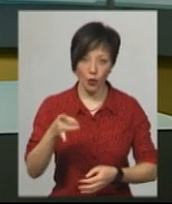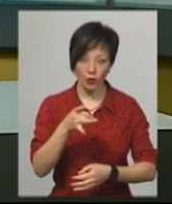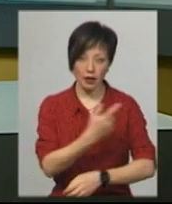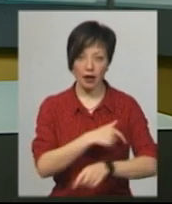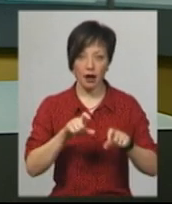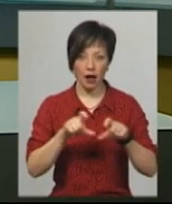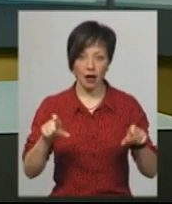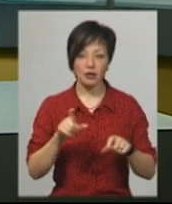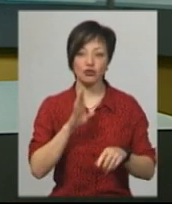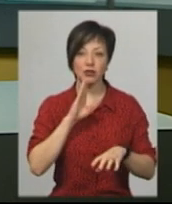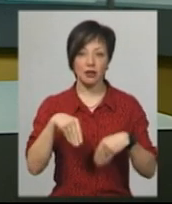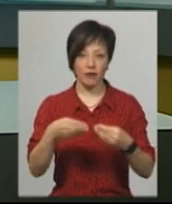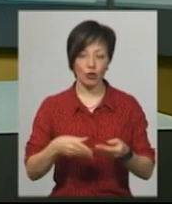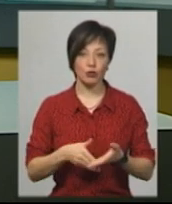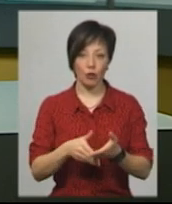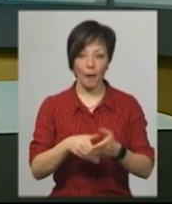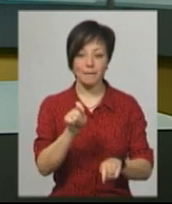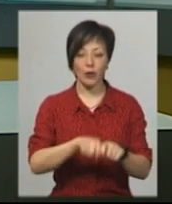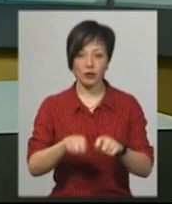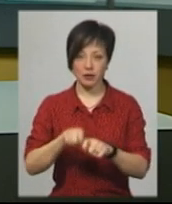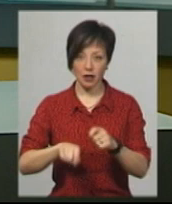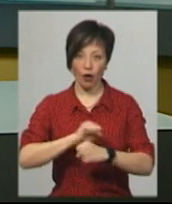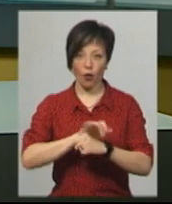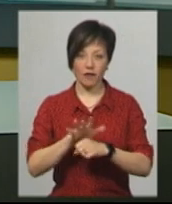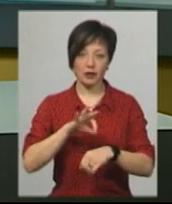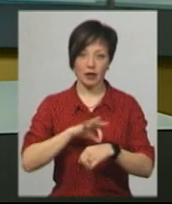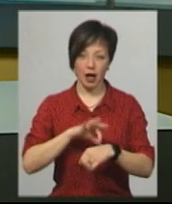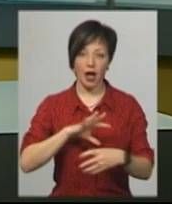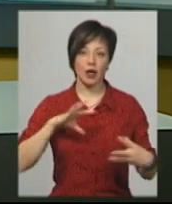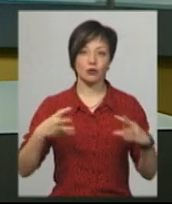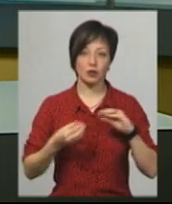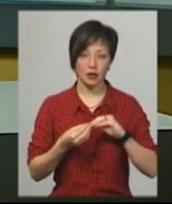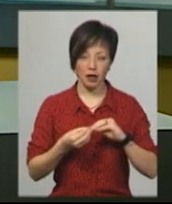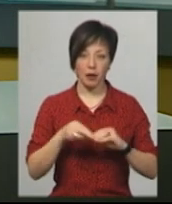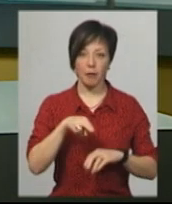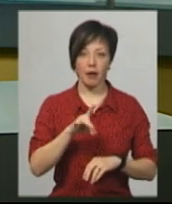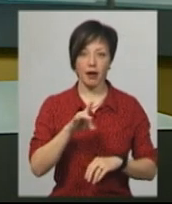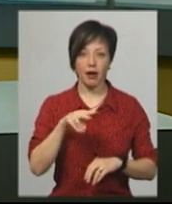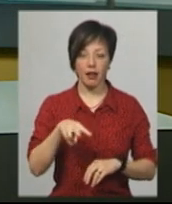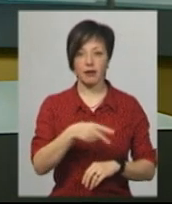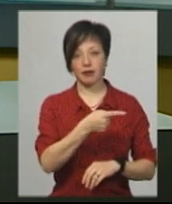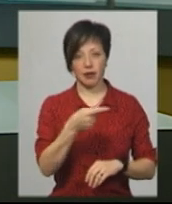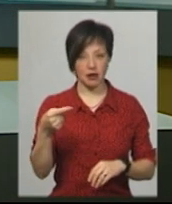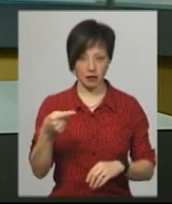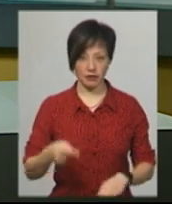надавалася невідкладна допомога, притестували на COVID-19. Результат ПРЛ-тестів негативний.